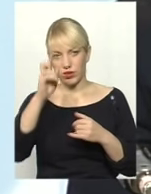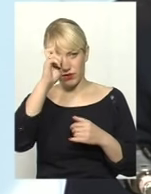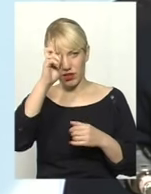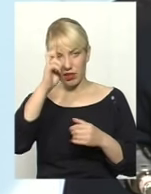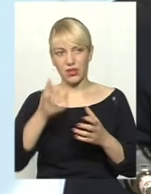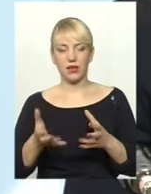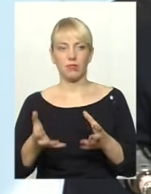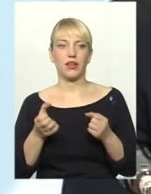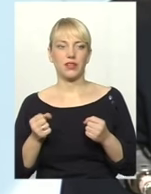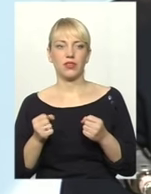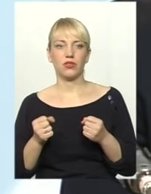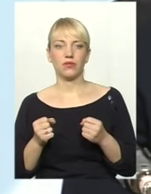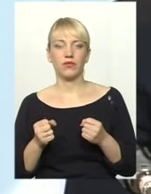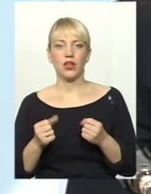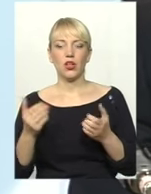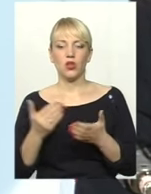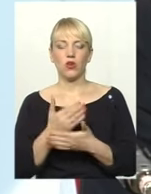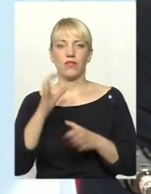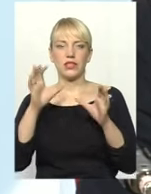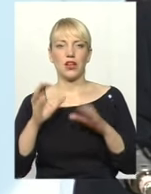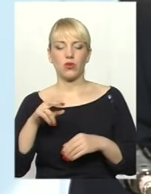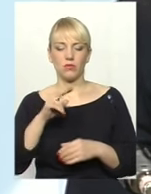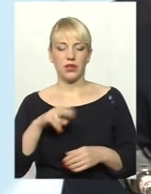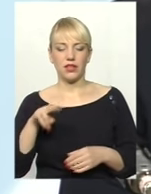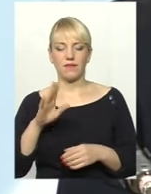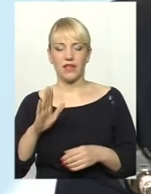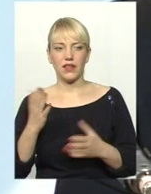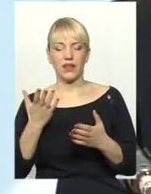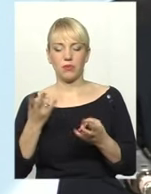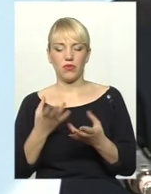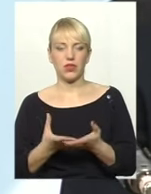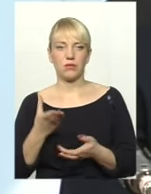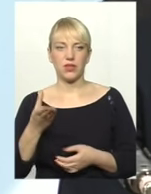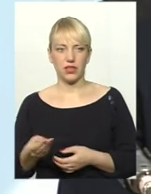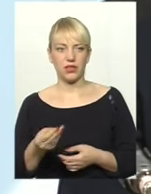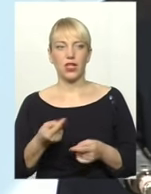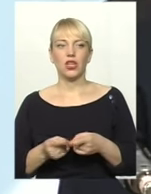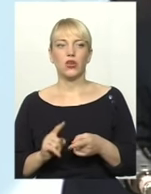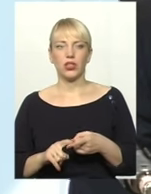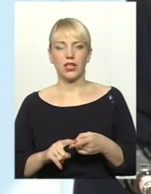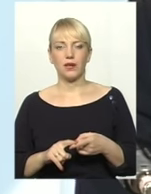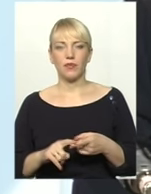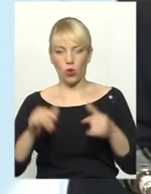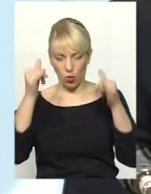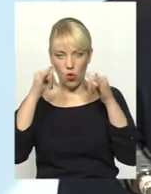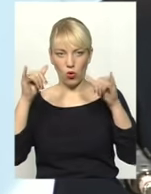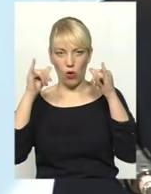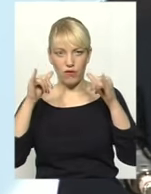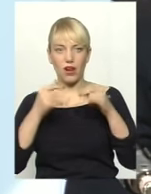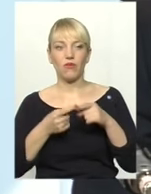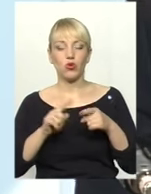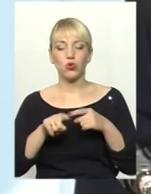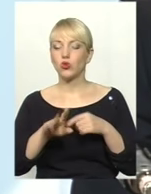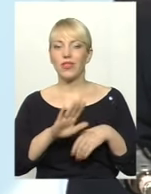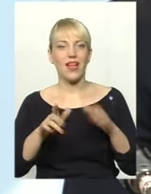прийнято, і новий закон про ПДВ, який ми маємо сплачувати, то от та корова якраз, ту, що